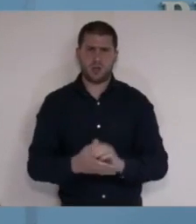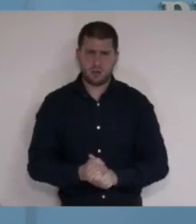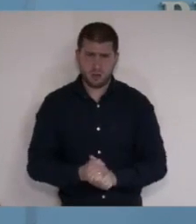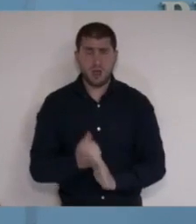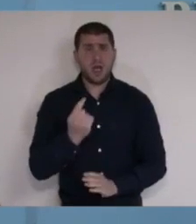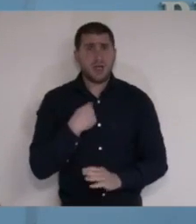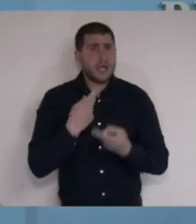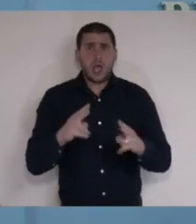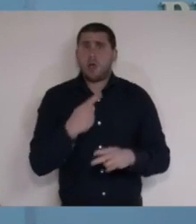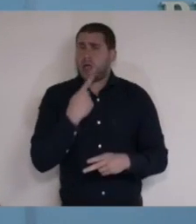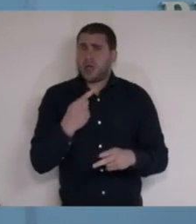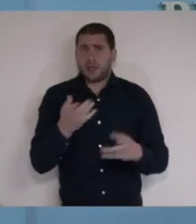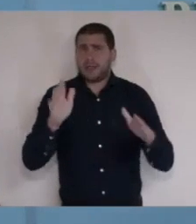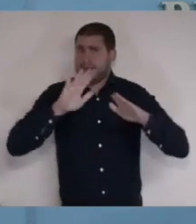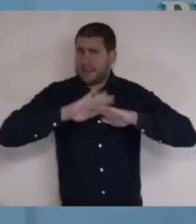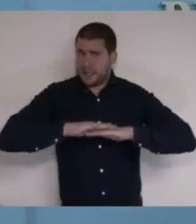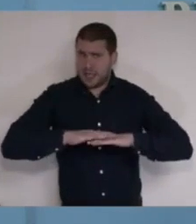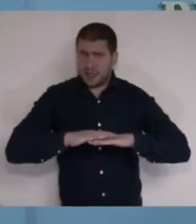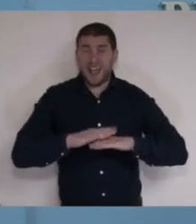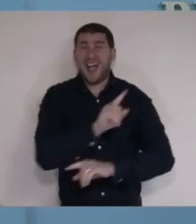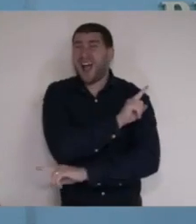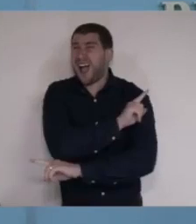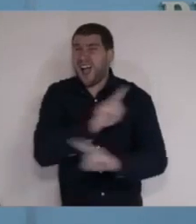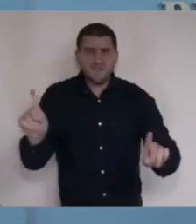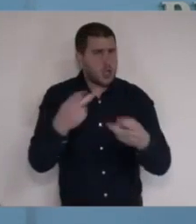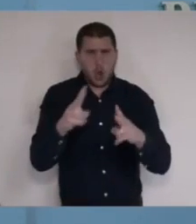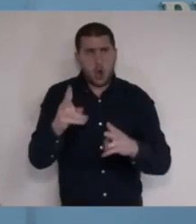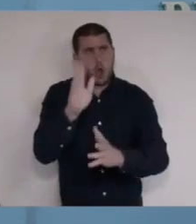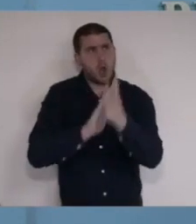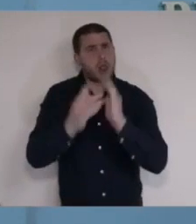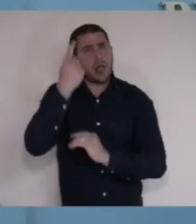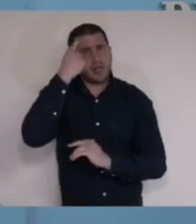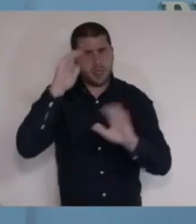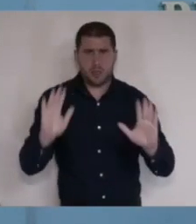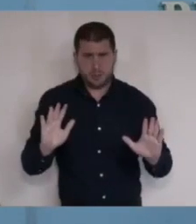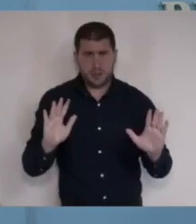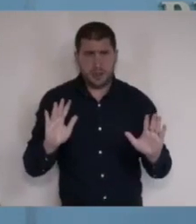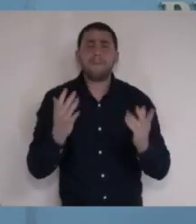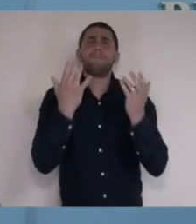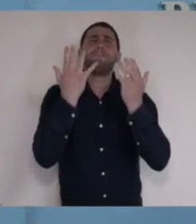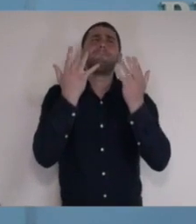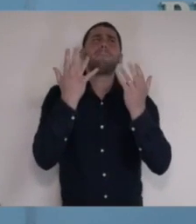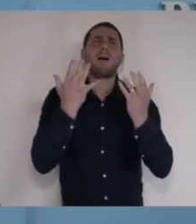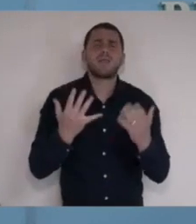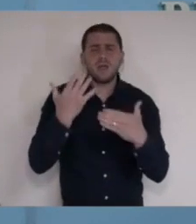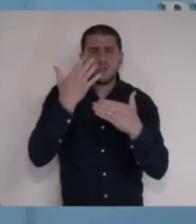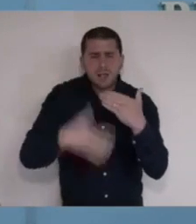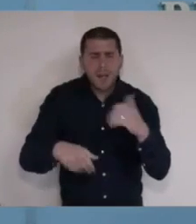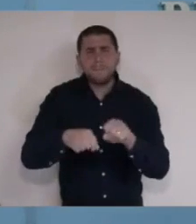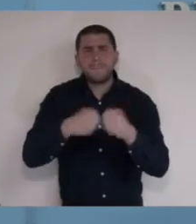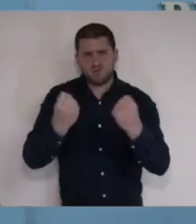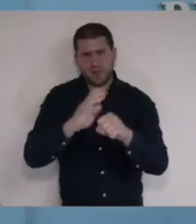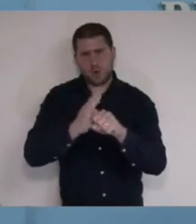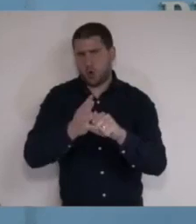אני לא יכול להגיד לכם הערב, אף אחד לא יכול להגיד לכם, מתי בדיוק יסתיים משבר